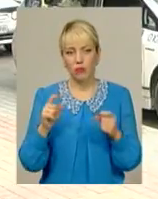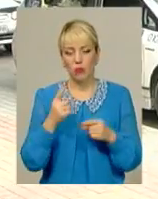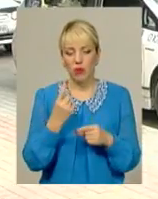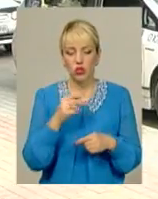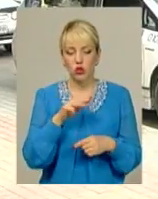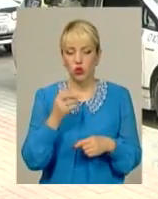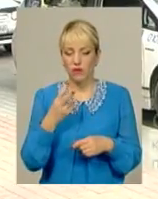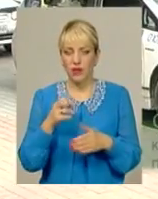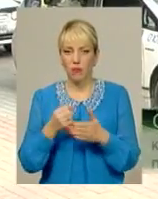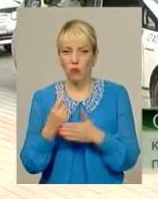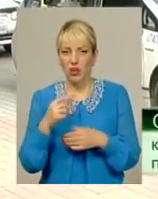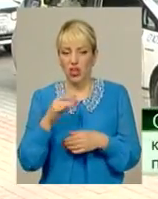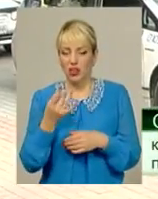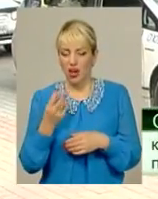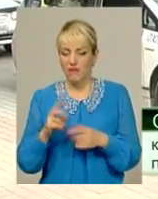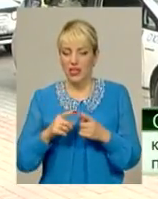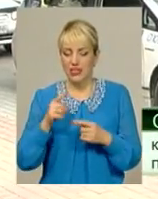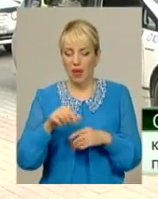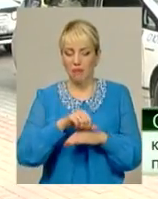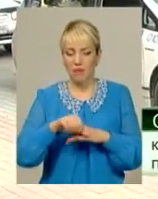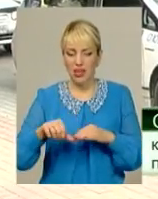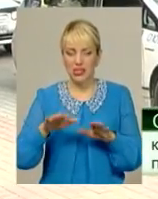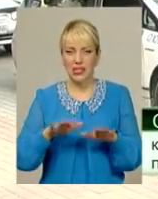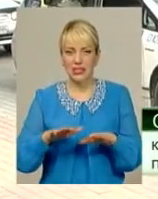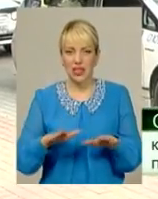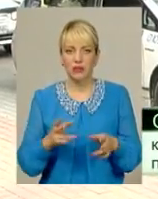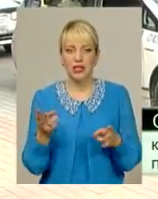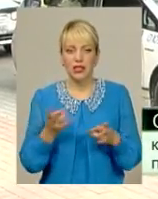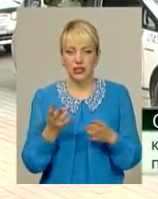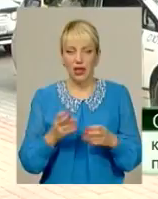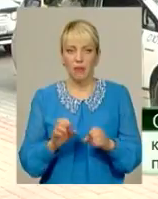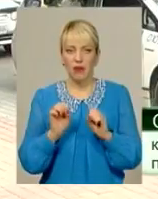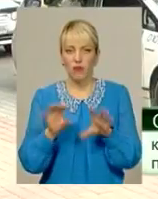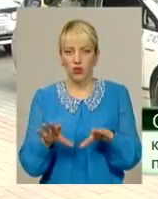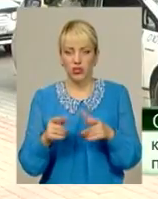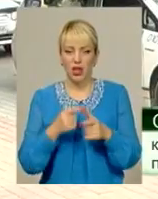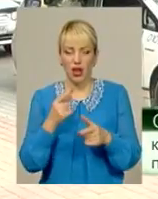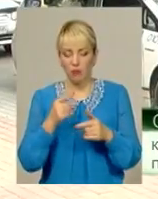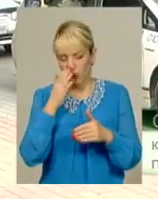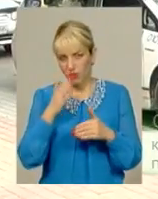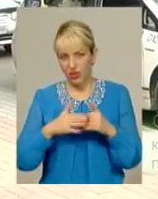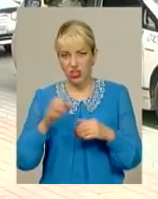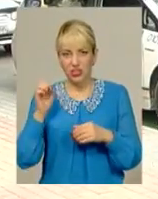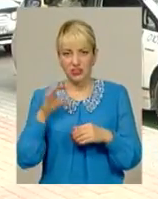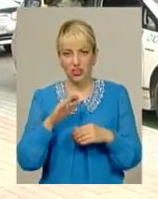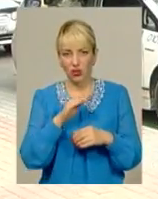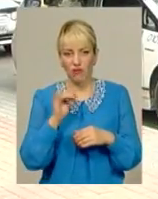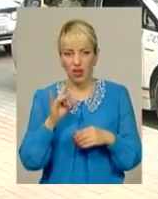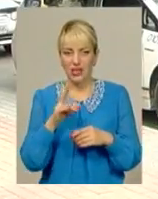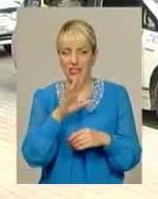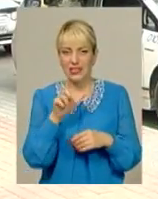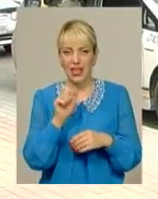1 травня за межами населених пунктів необхідно включати денні ходові вогні або ближнє світлофар. За